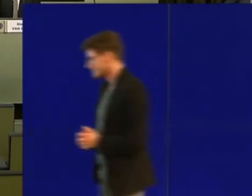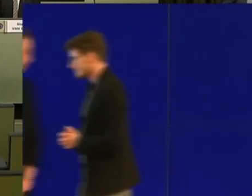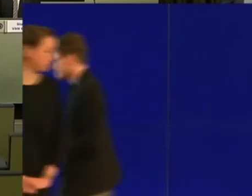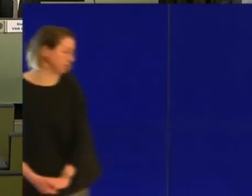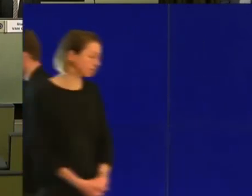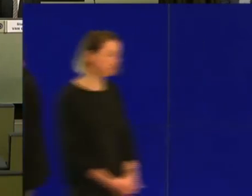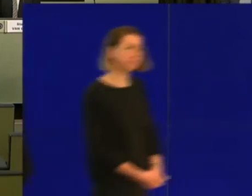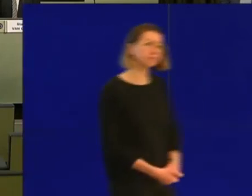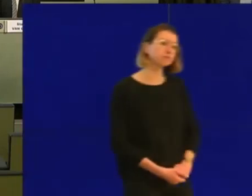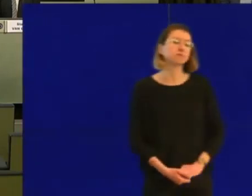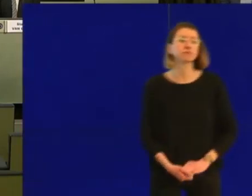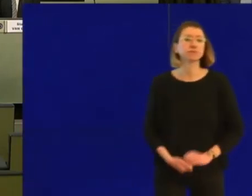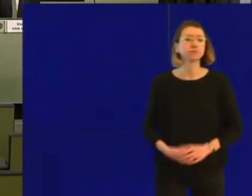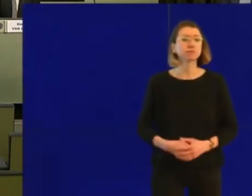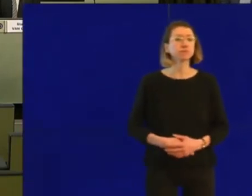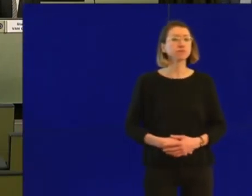Comme vous l'avez entendu,